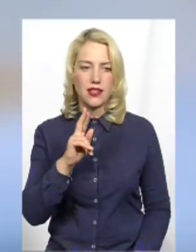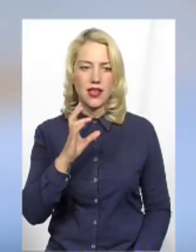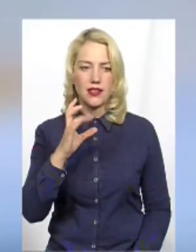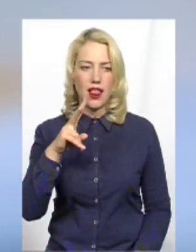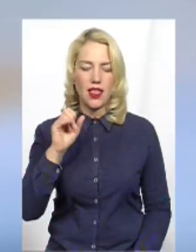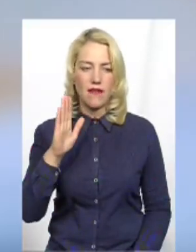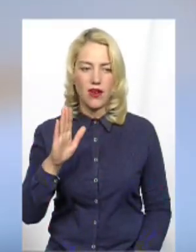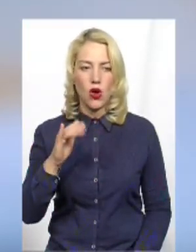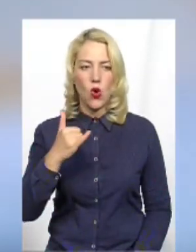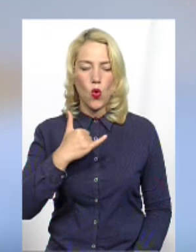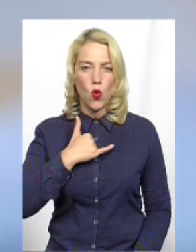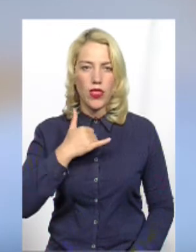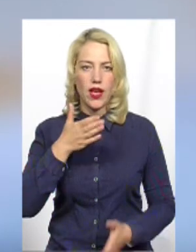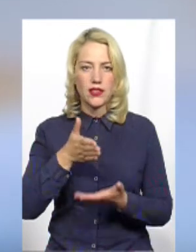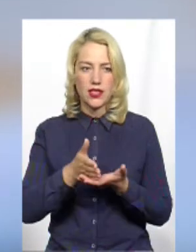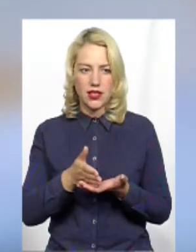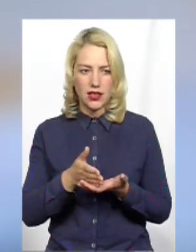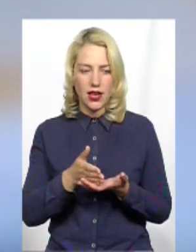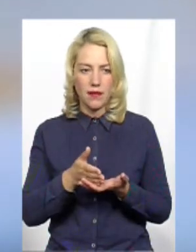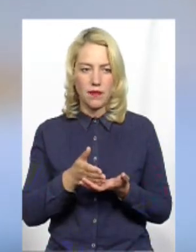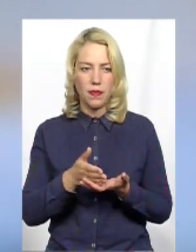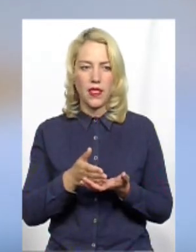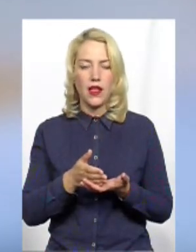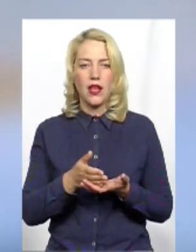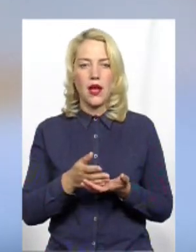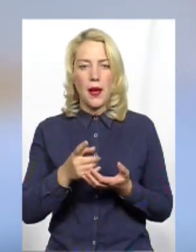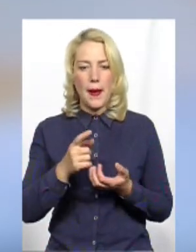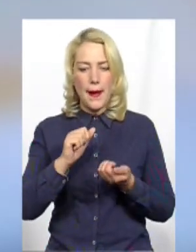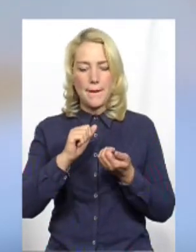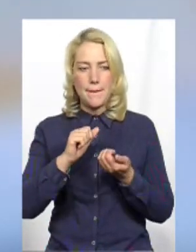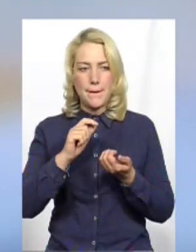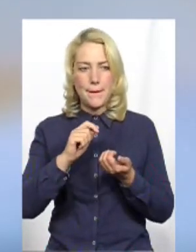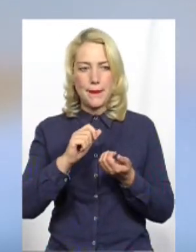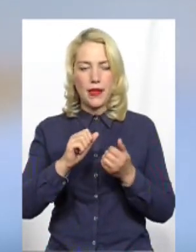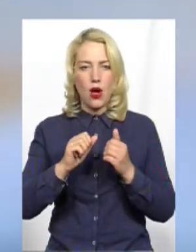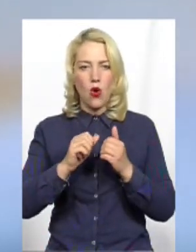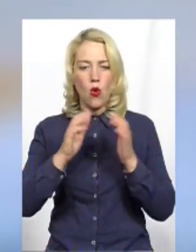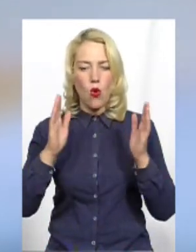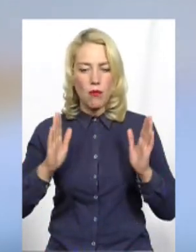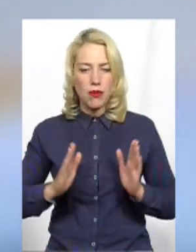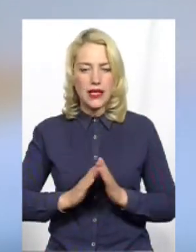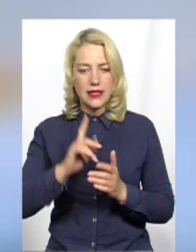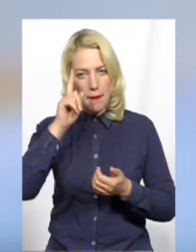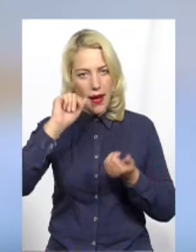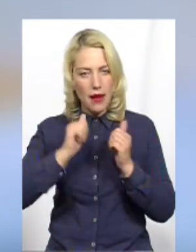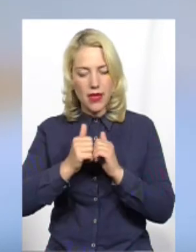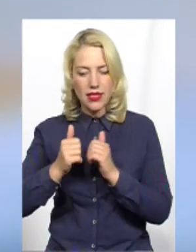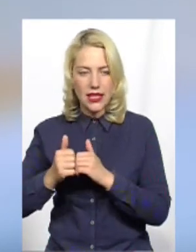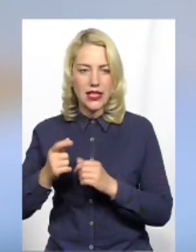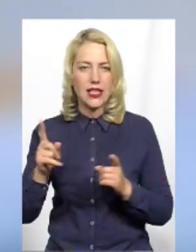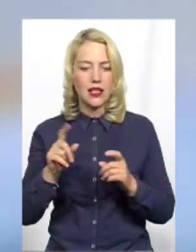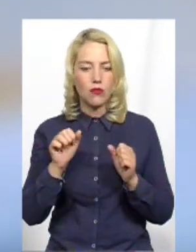В нас є неповторні пам'ятки В нас є неповторний комплекс, який можна зробити